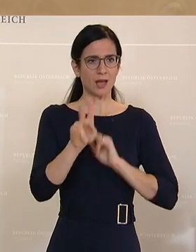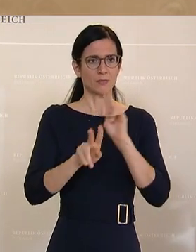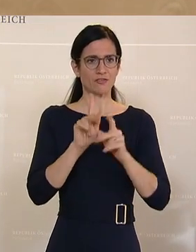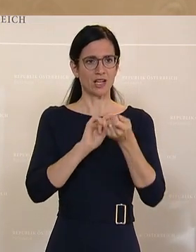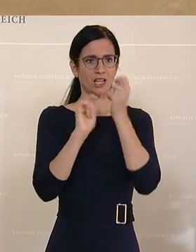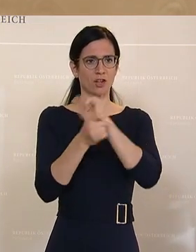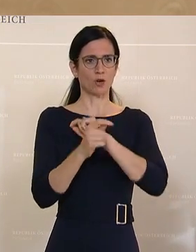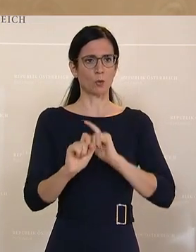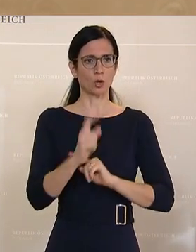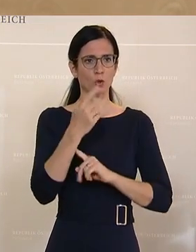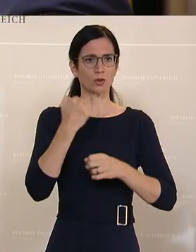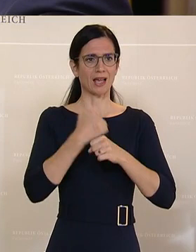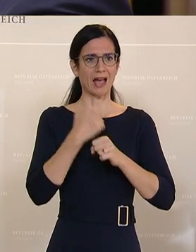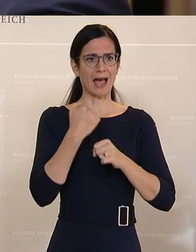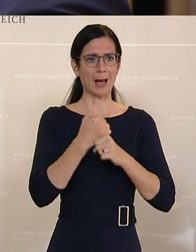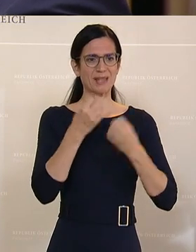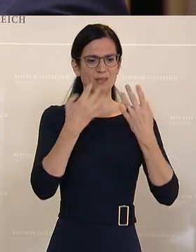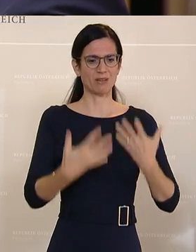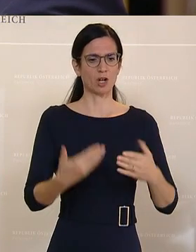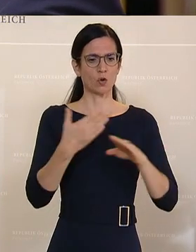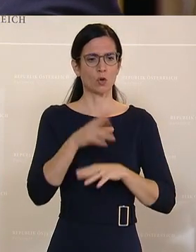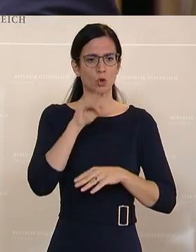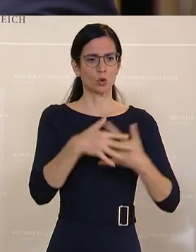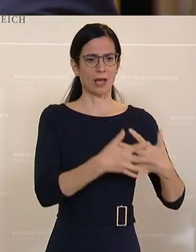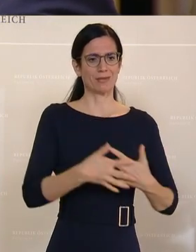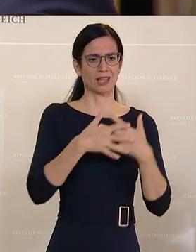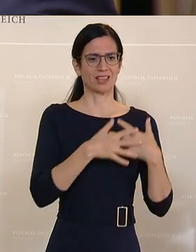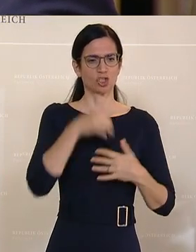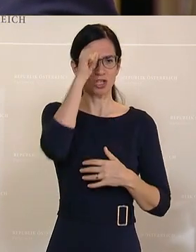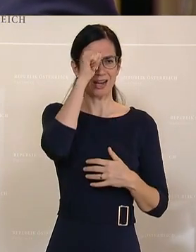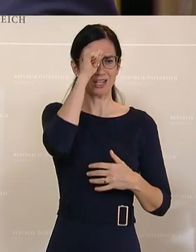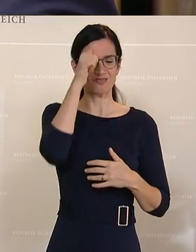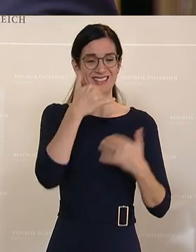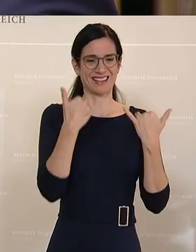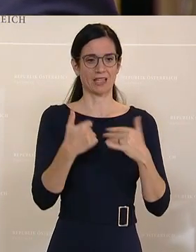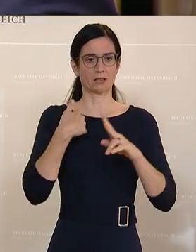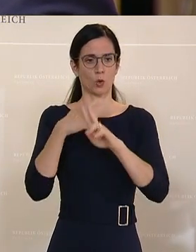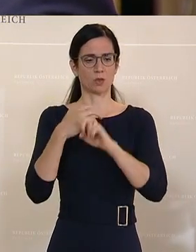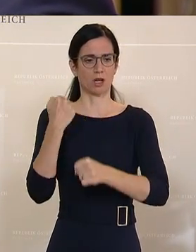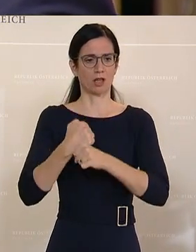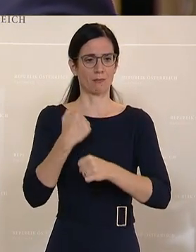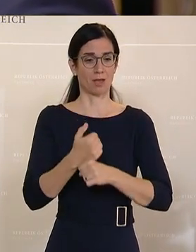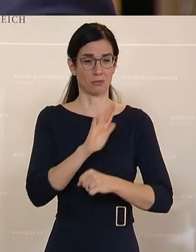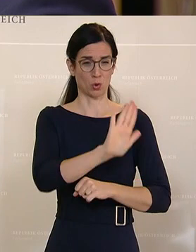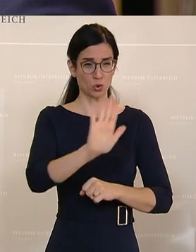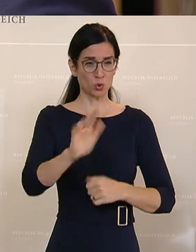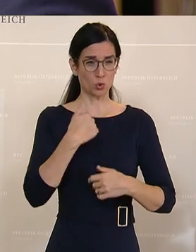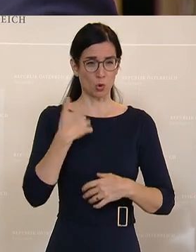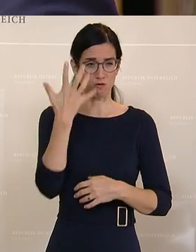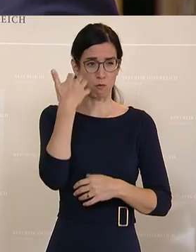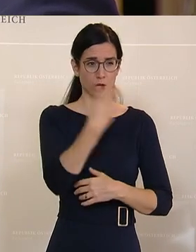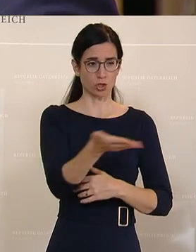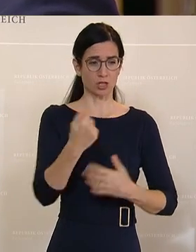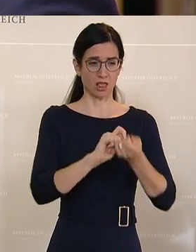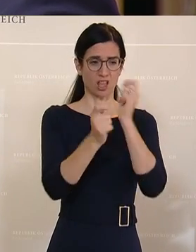Sie haben Sonderarbeitsgenehmigung für südamerikanische Krankenschwestern erteilt, die jetzt in unseren Pflegeheimen arbeiten. Das ist Ihre Reform. Das ist das, was der